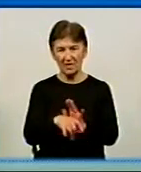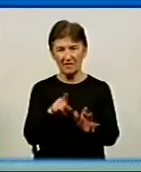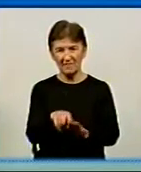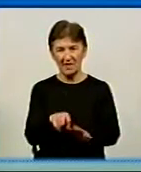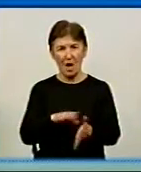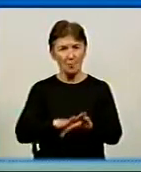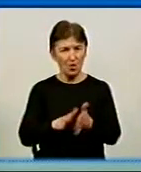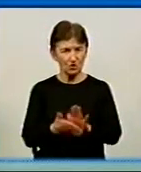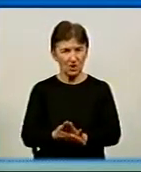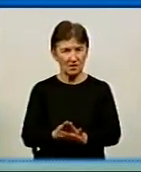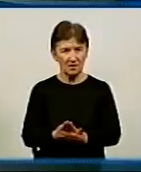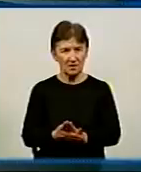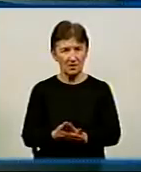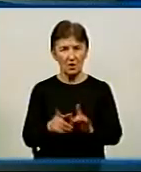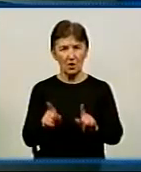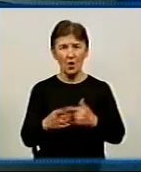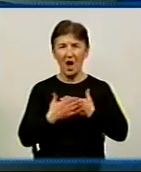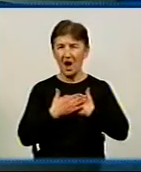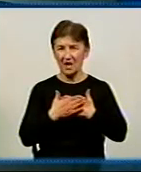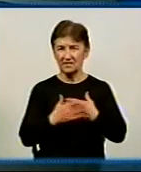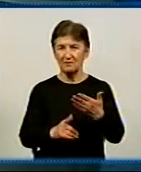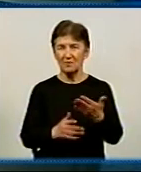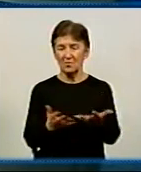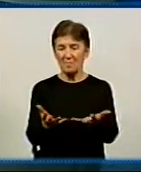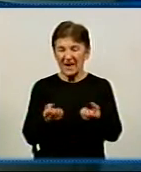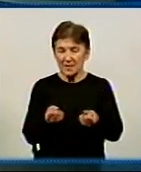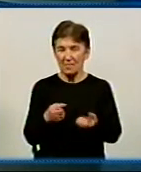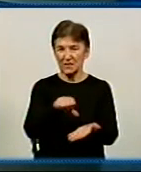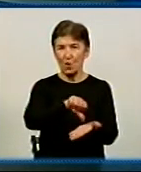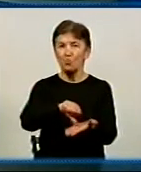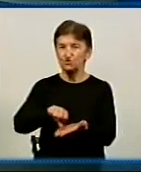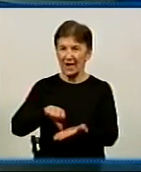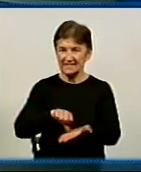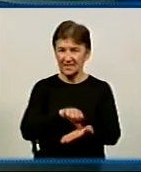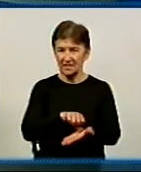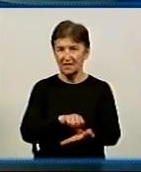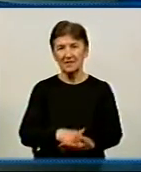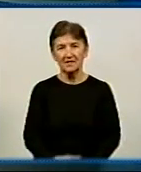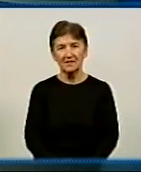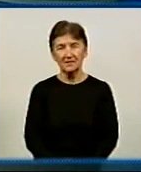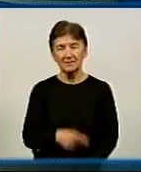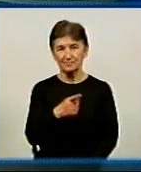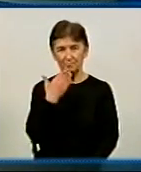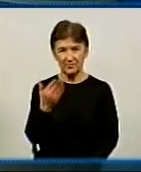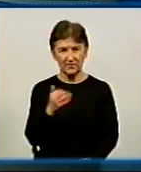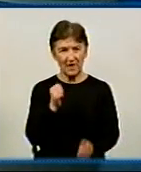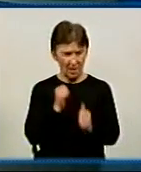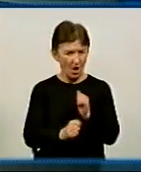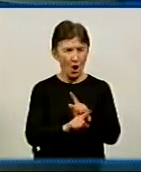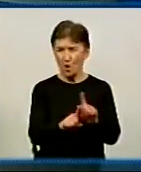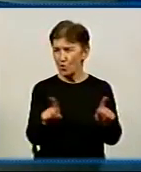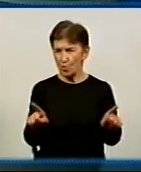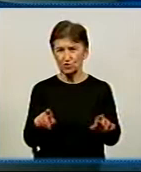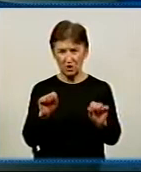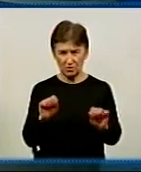активно починають приймати участь. Людмила, скажіть, будь ласка, кожен може стати капелланом, якщо